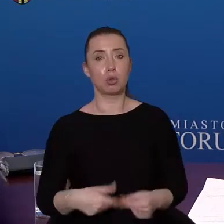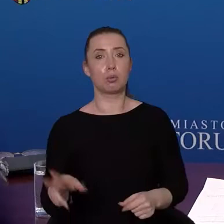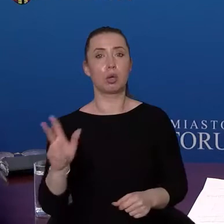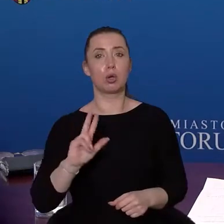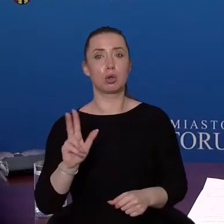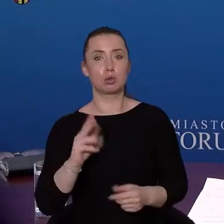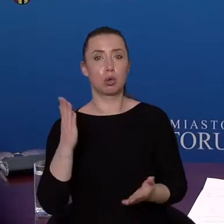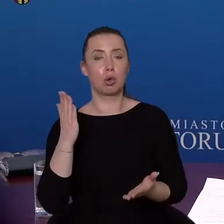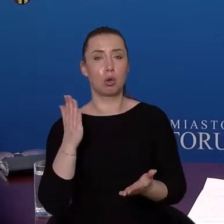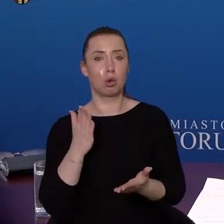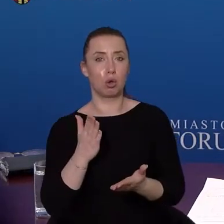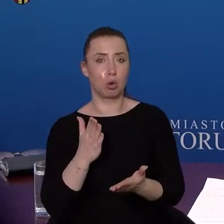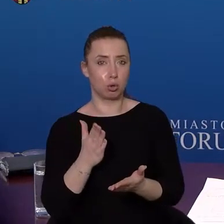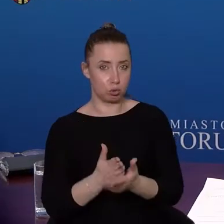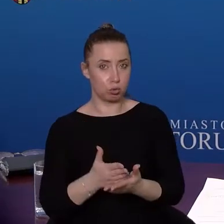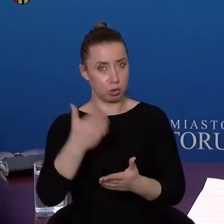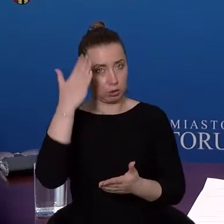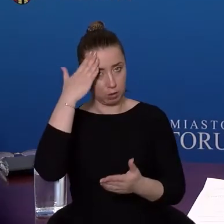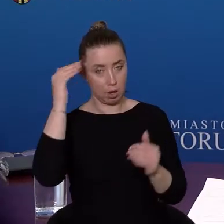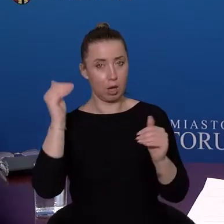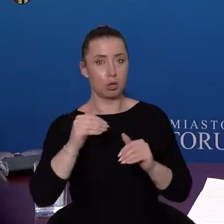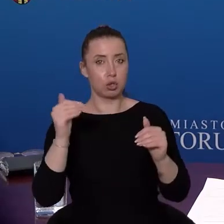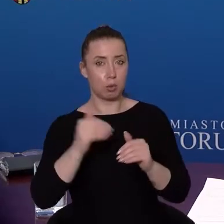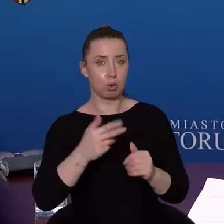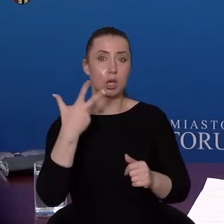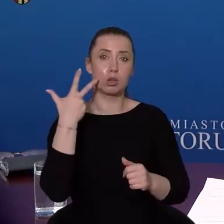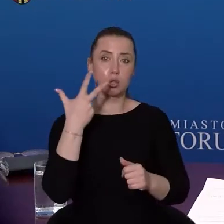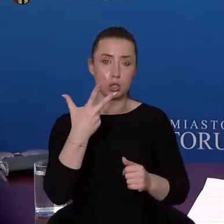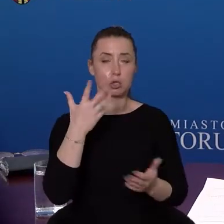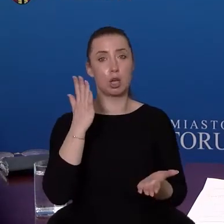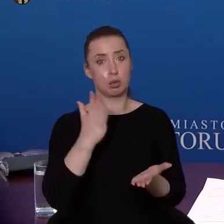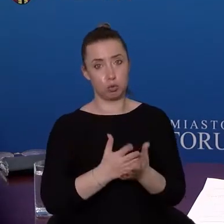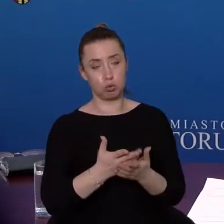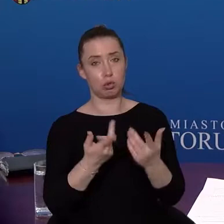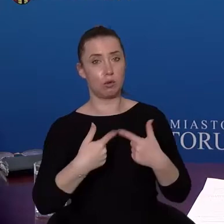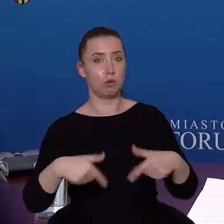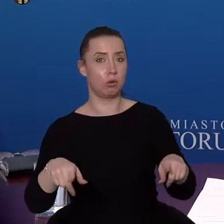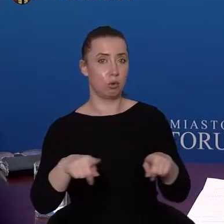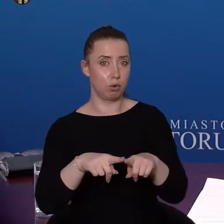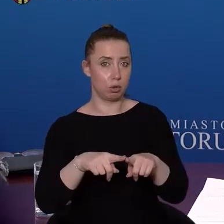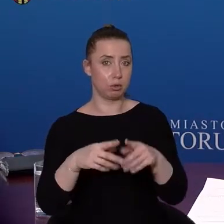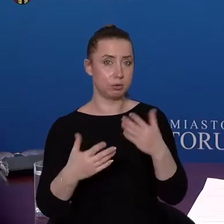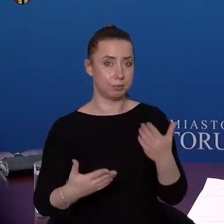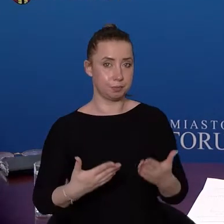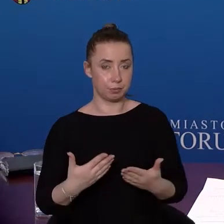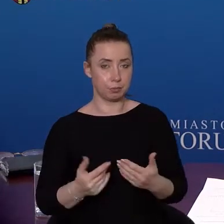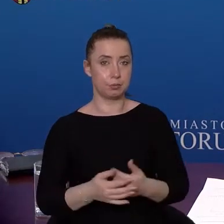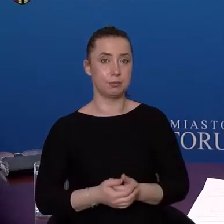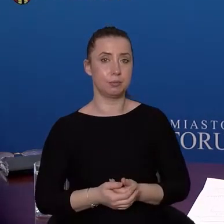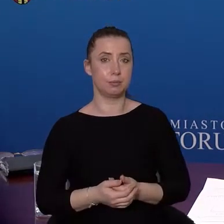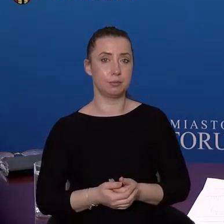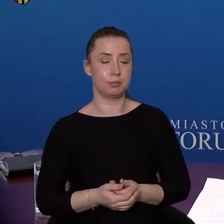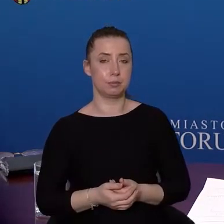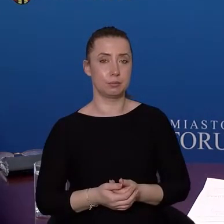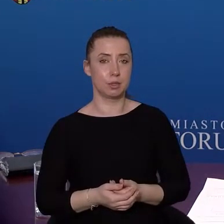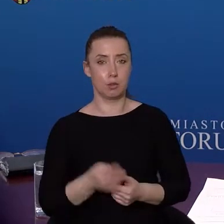wiedzą, że mogą skorzystać z tak zwanej dawki przypominającej. Trzecia szczepionka, jak popularnie mówimy,